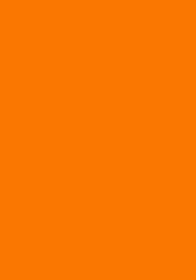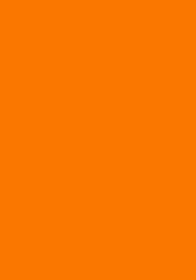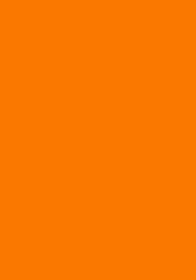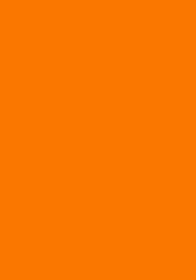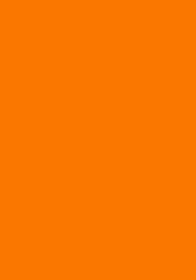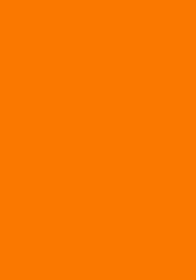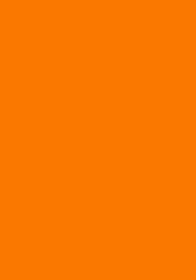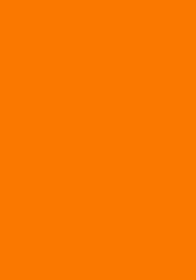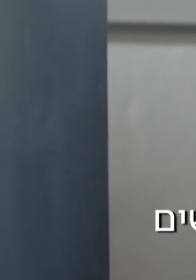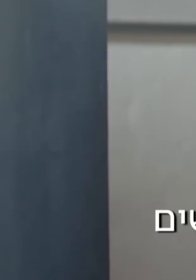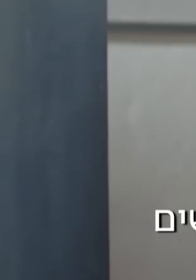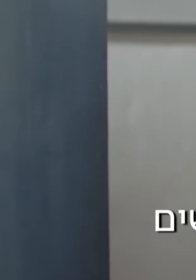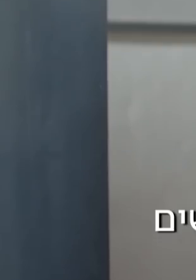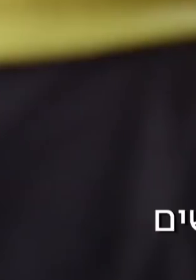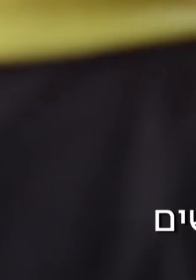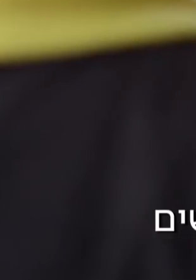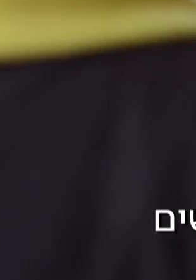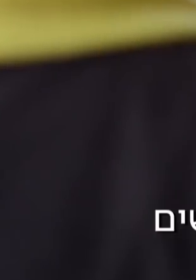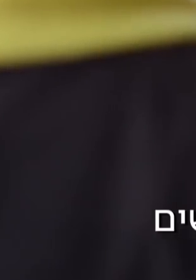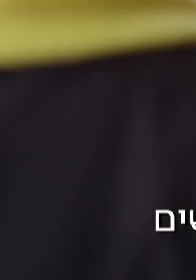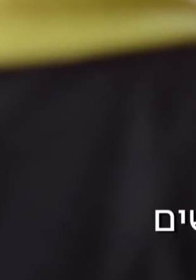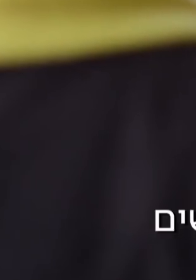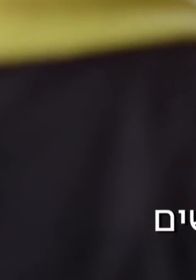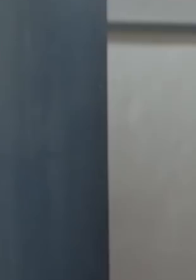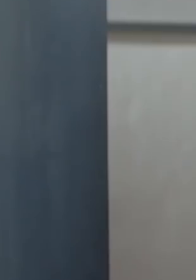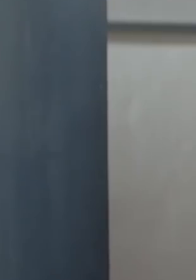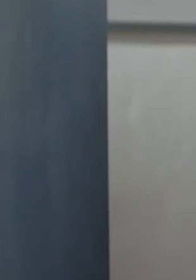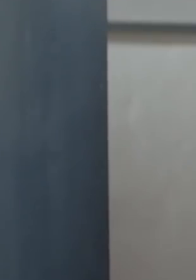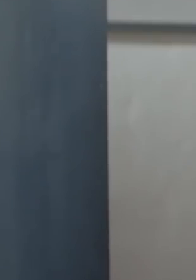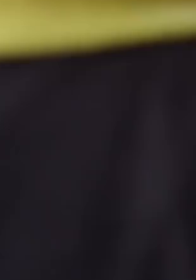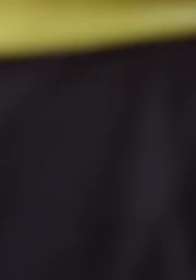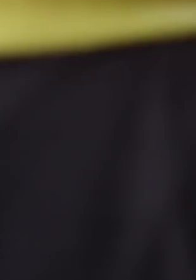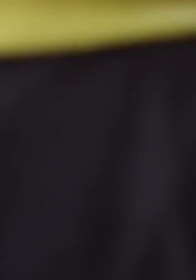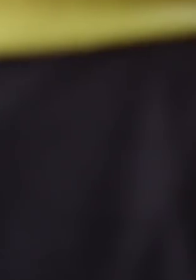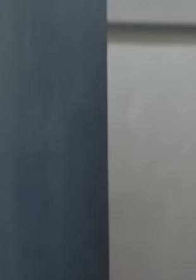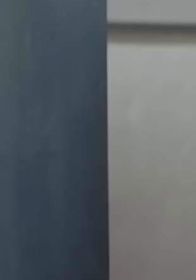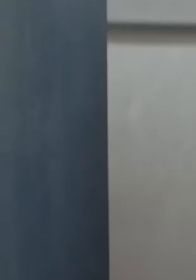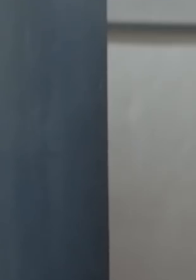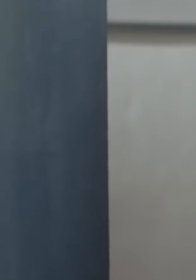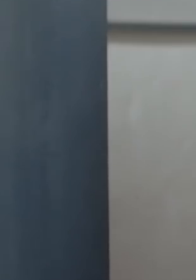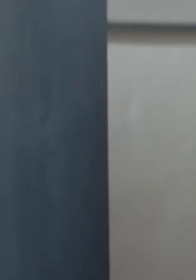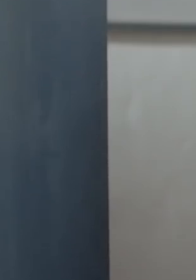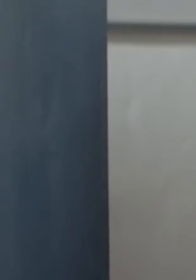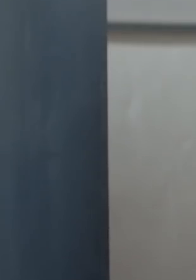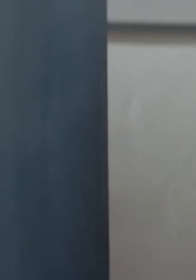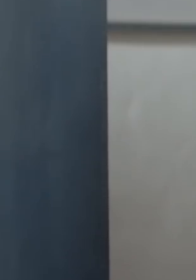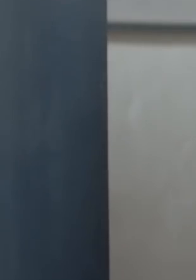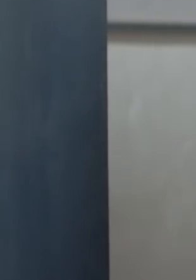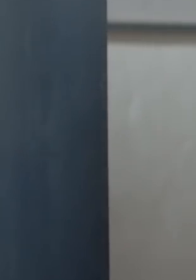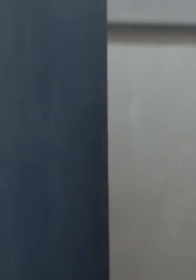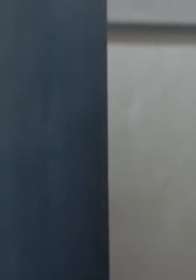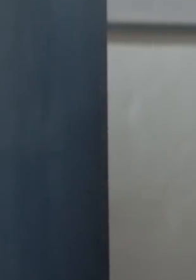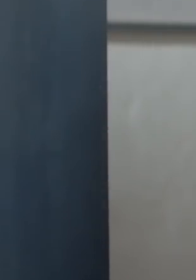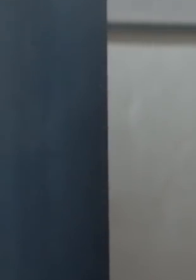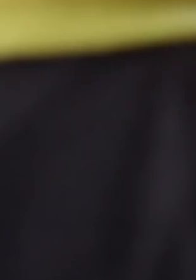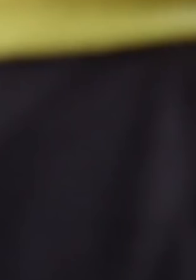למזרח מקורות שלי מסרו לי שאולסי תחת השפעה עצמים קשים בגלל זה הוא לא הופיע למשחק נגדיהל מדריד אולסי מעולם לא נגע בסמיב